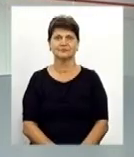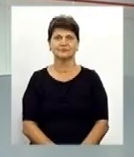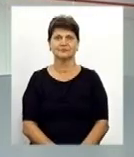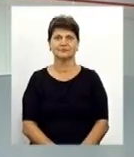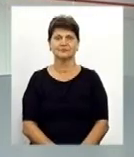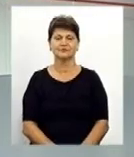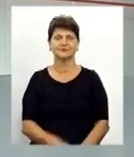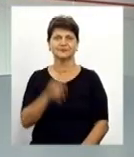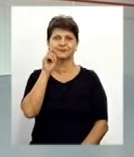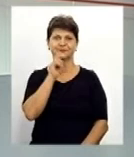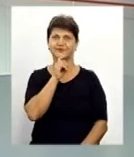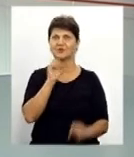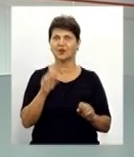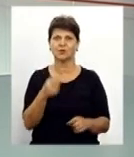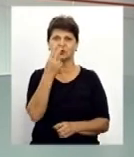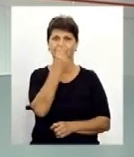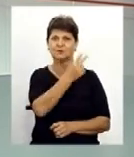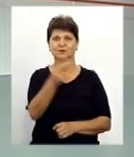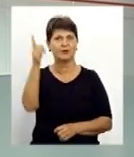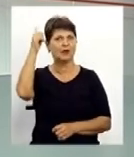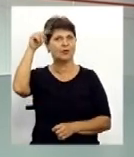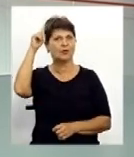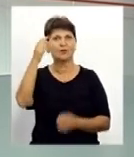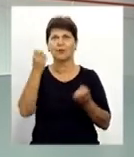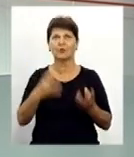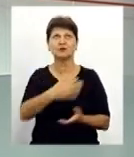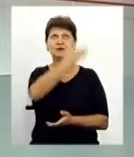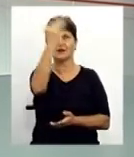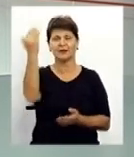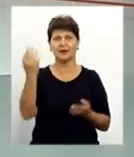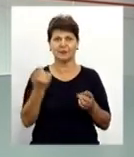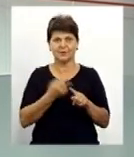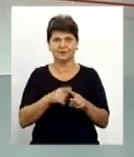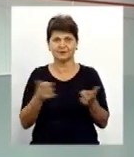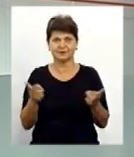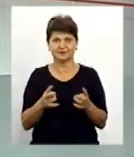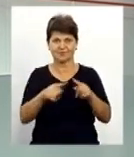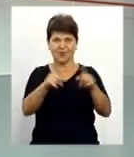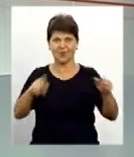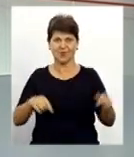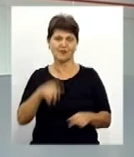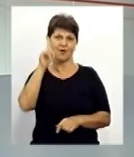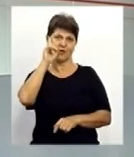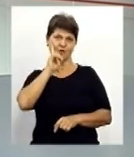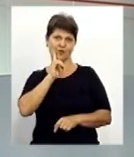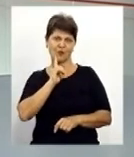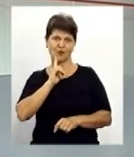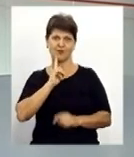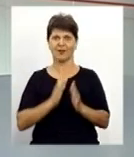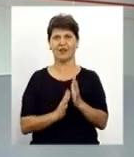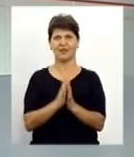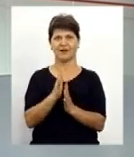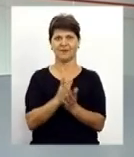У Вінниці можна подивитись мультфільми «Просто небо». Для цього потрібна лише ковдра, аби зручно вмоститись на траві.